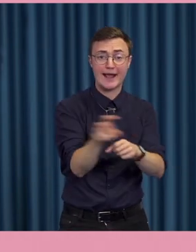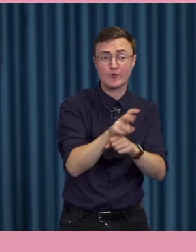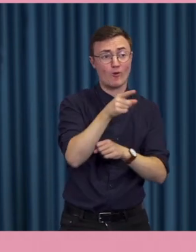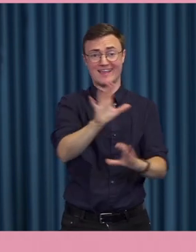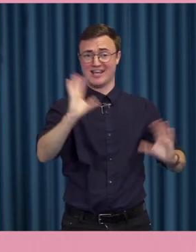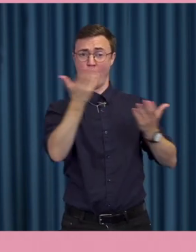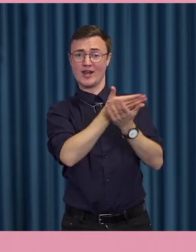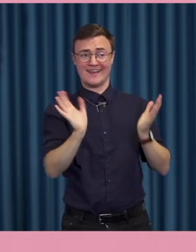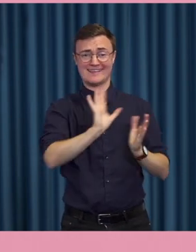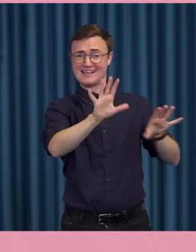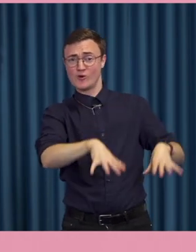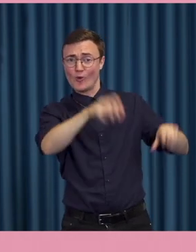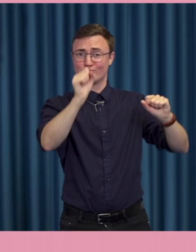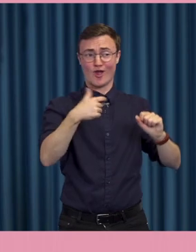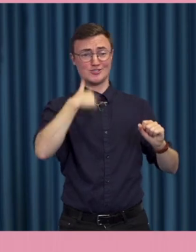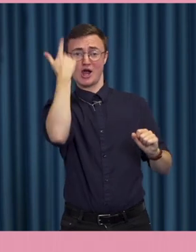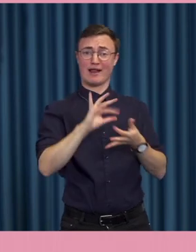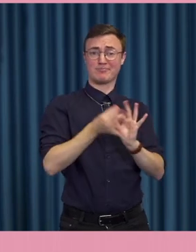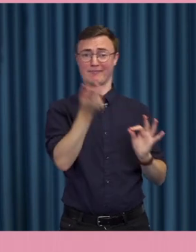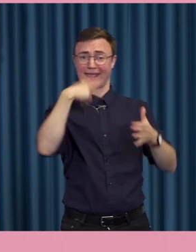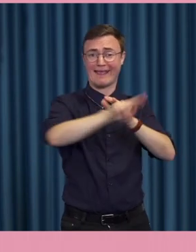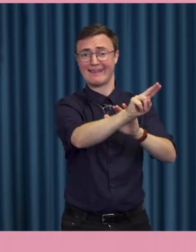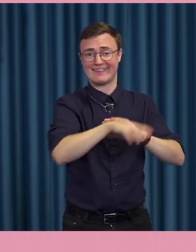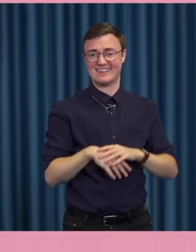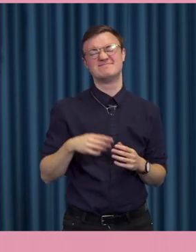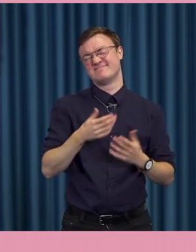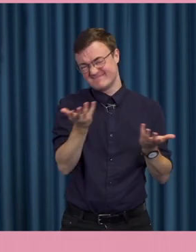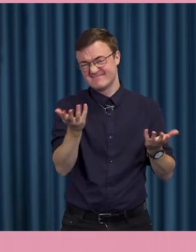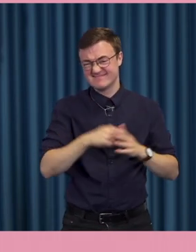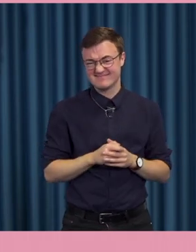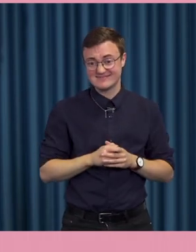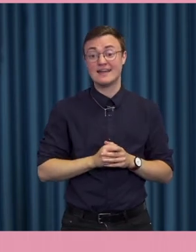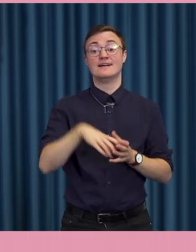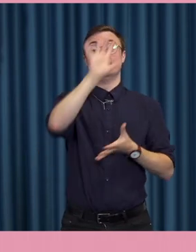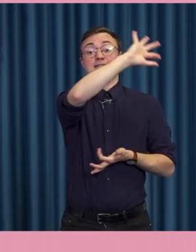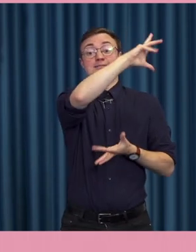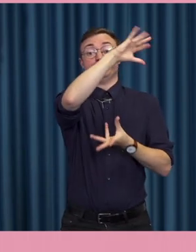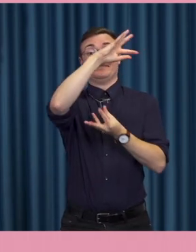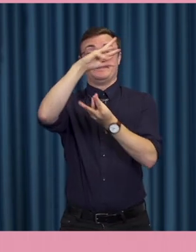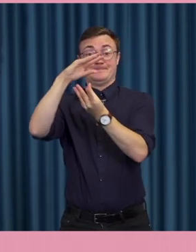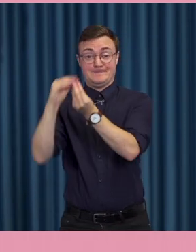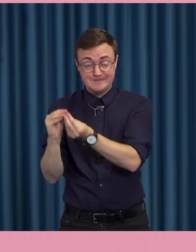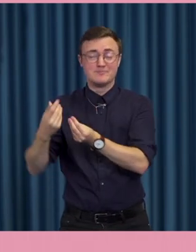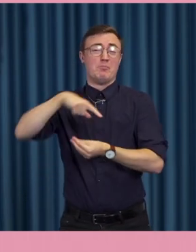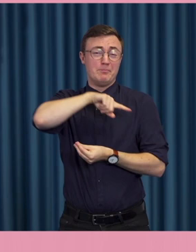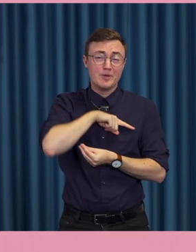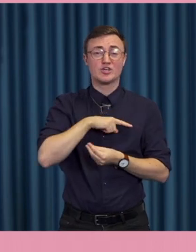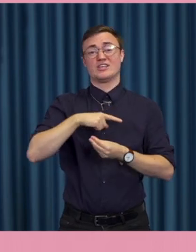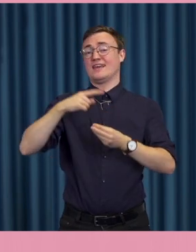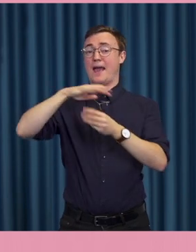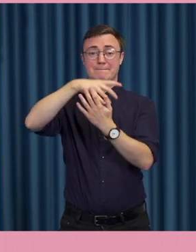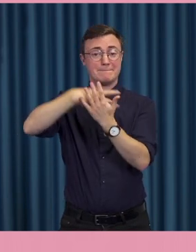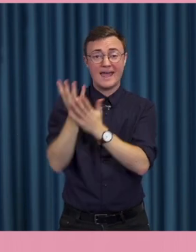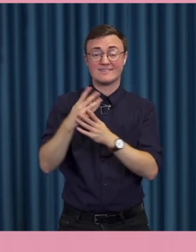klarar inte av sitt uppdrag. Inte så himla krångligt. Men någonstans så har vi hela det här mediaflödet med information omkring oss. Det är